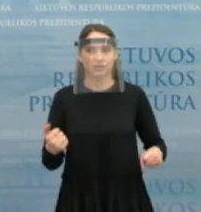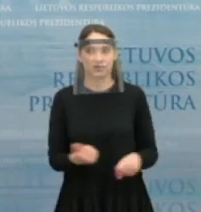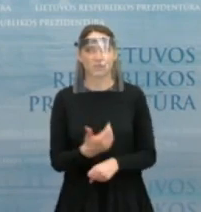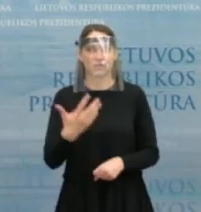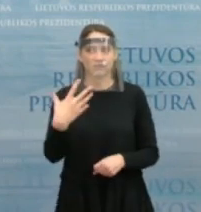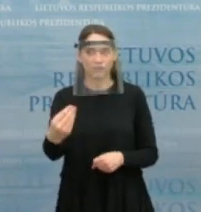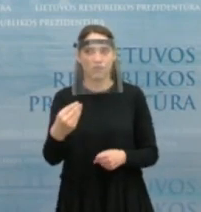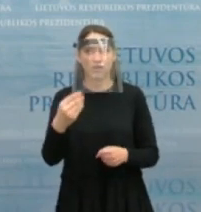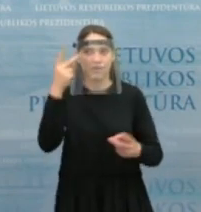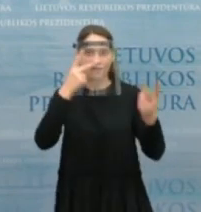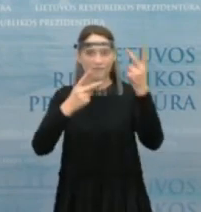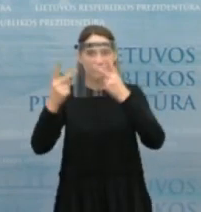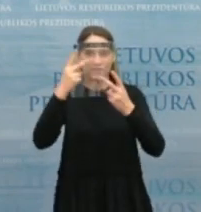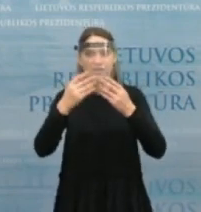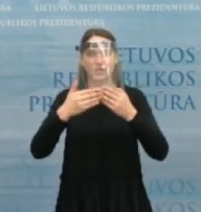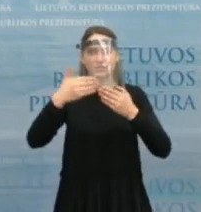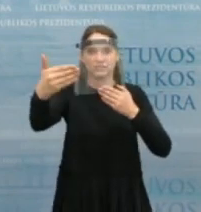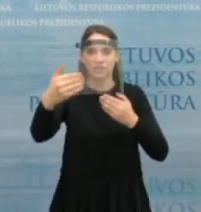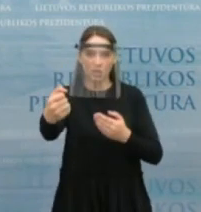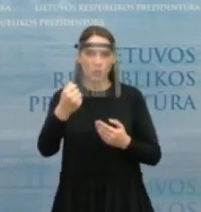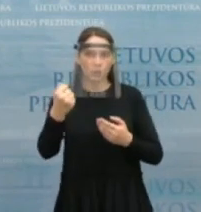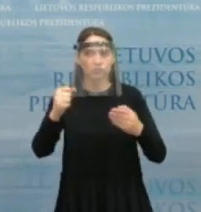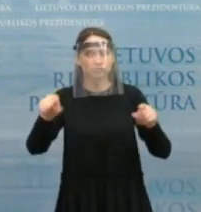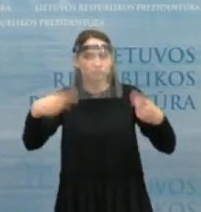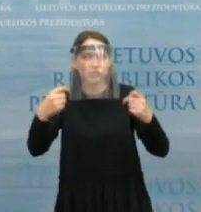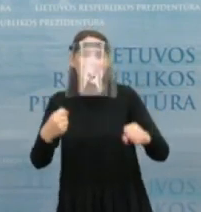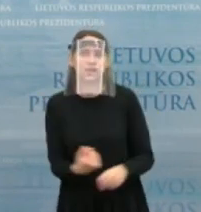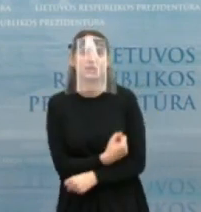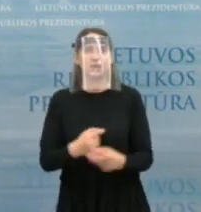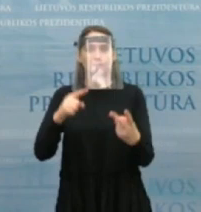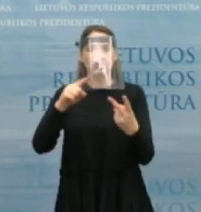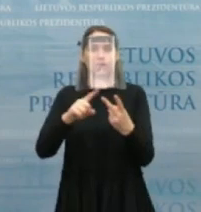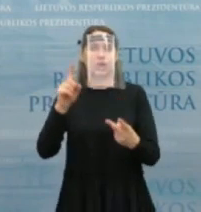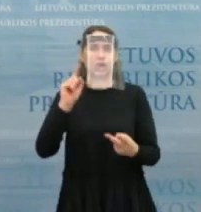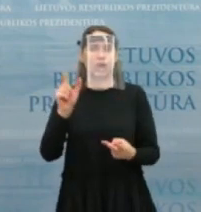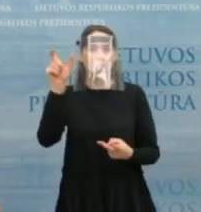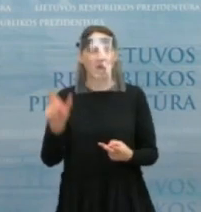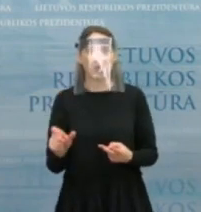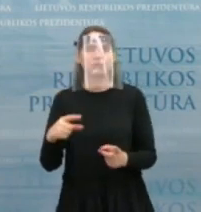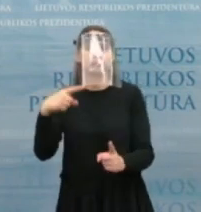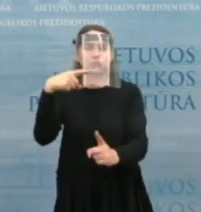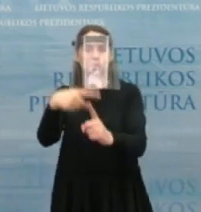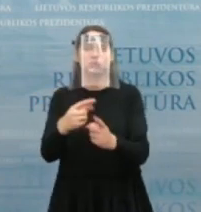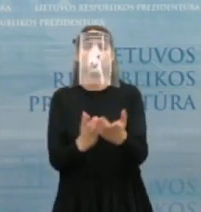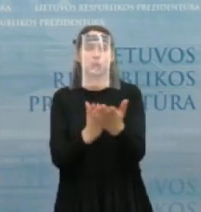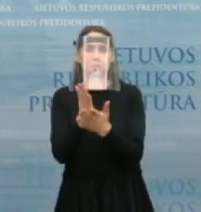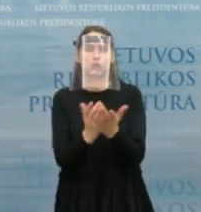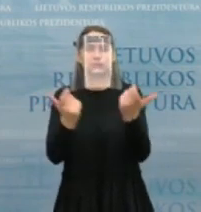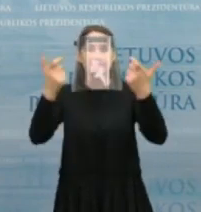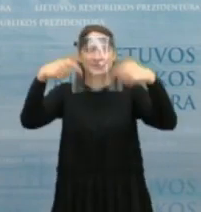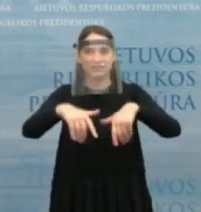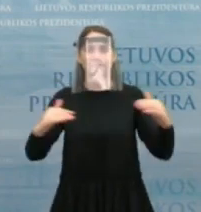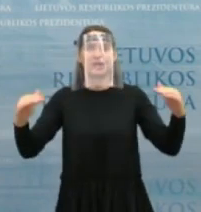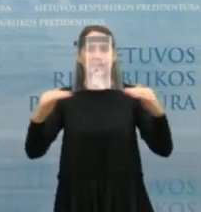ilgalaikio viziją kultūros sektoriuje, taip pat jis atkreipė dėmesį, kad kandidatas turi patirties dirbant savivaldybės